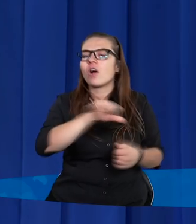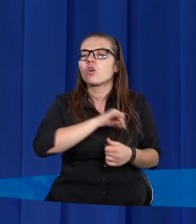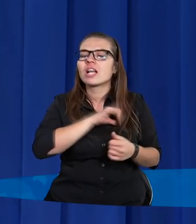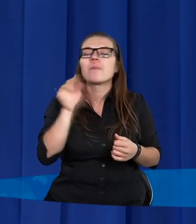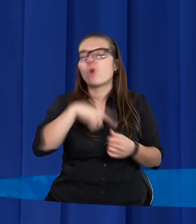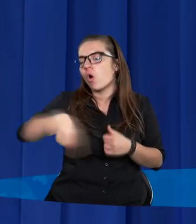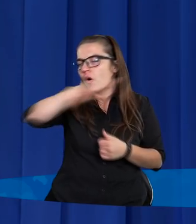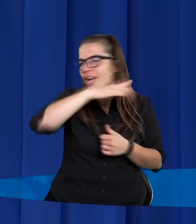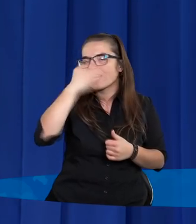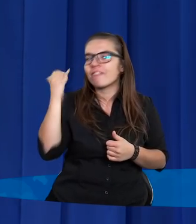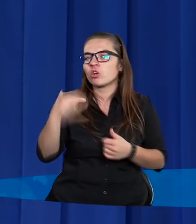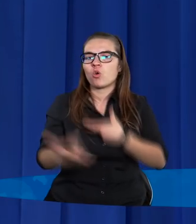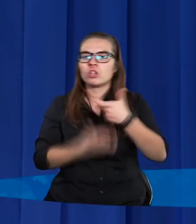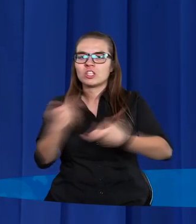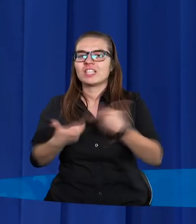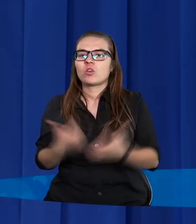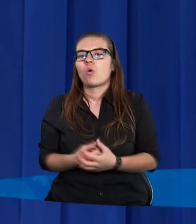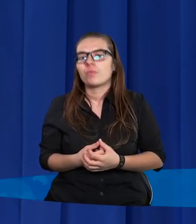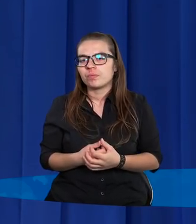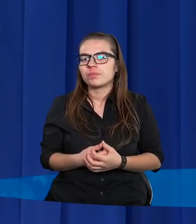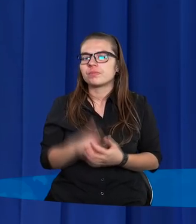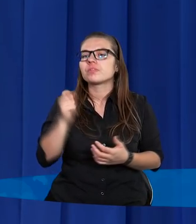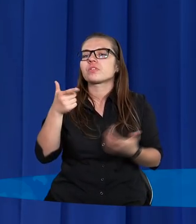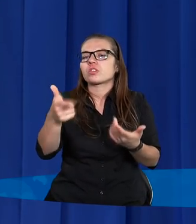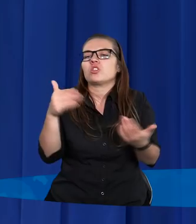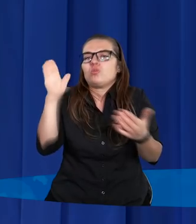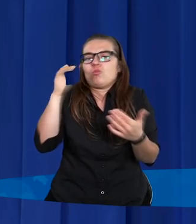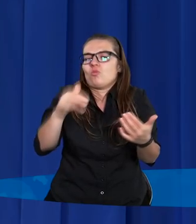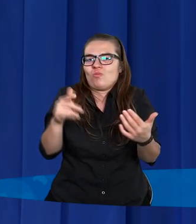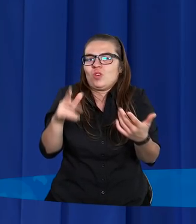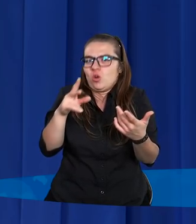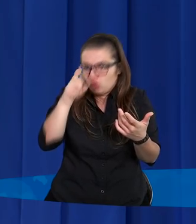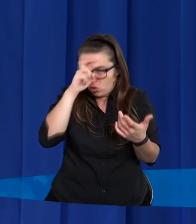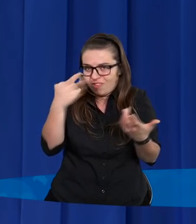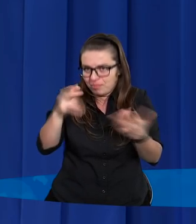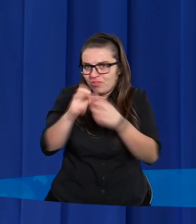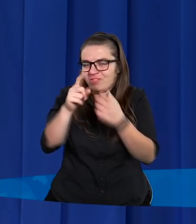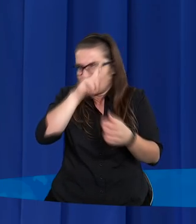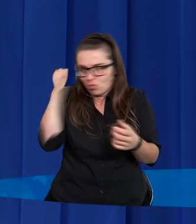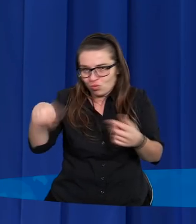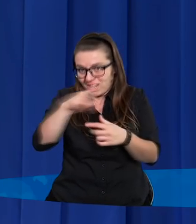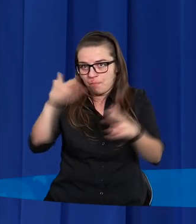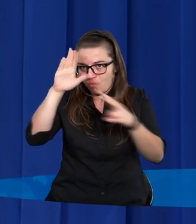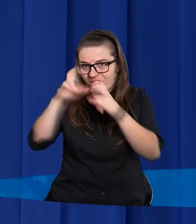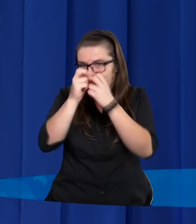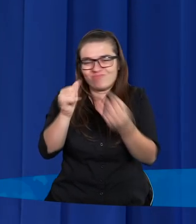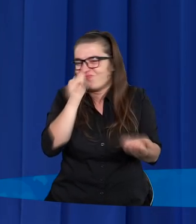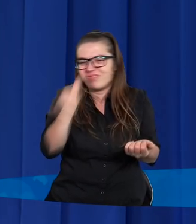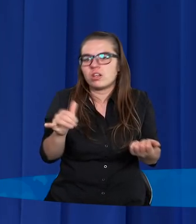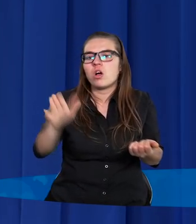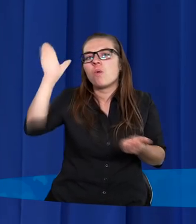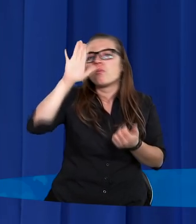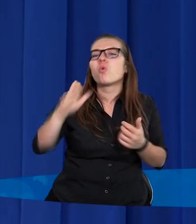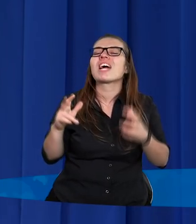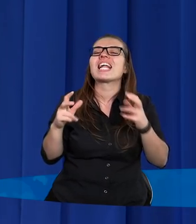wiedzą, co czynią. Kto takiego Boga mógłby wymyślić? No nie ludzie. Ludzie tworzą